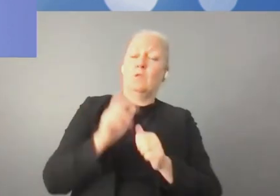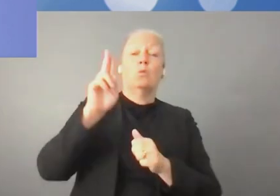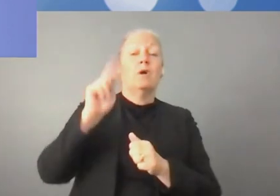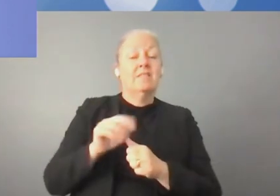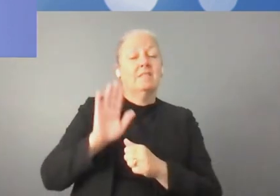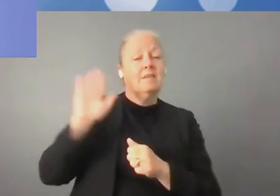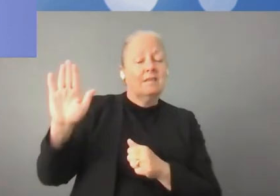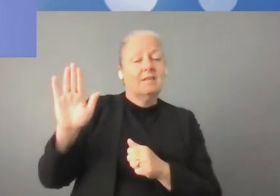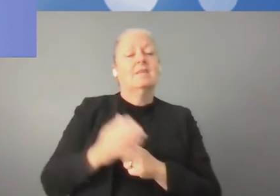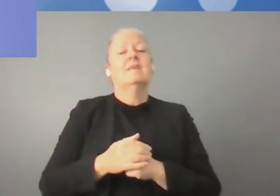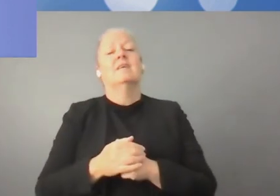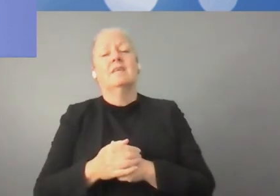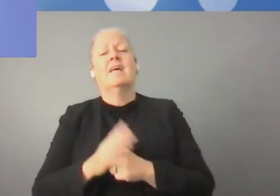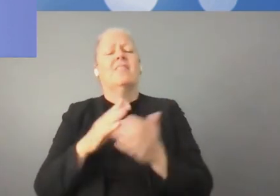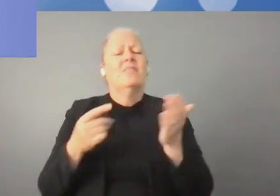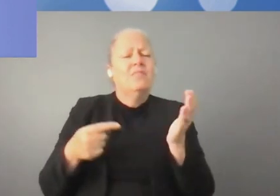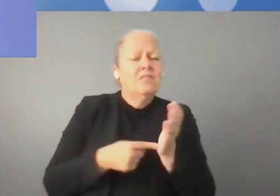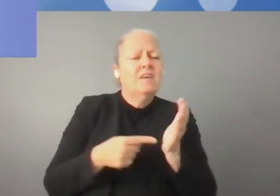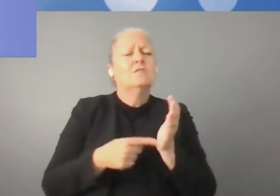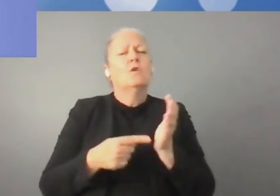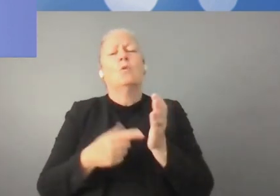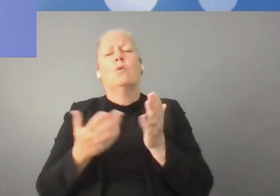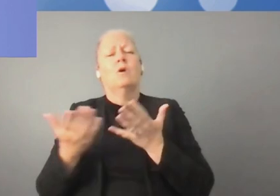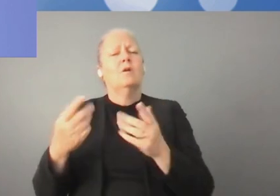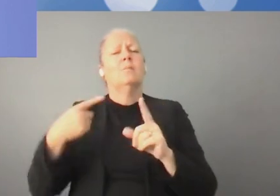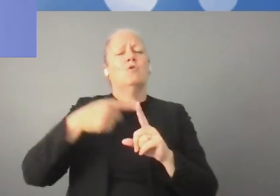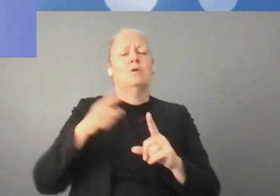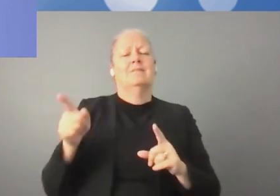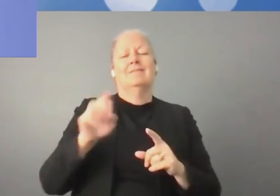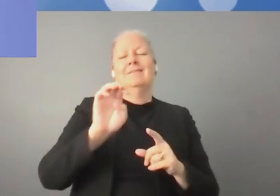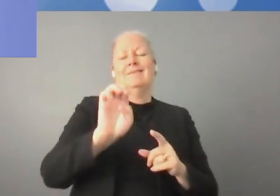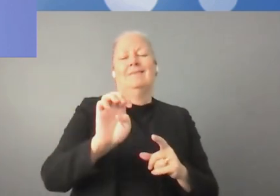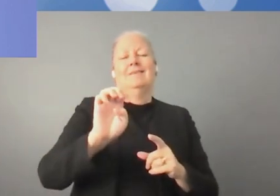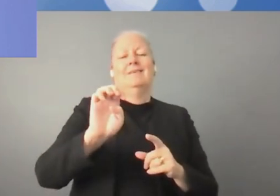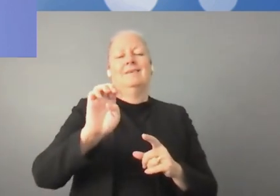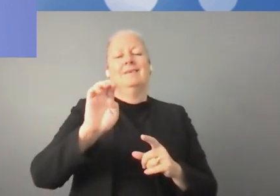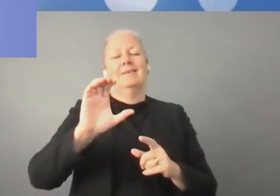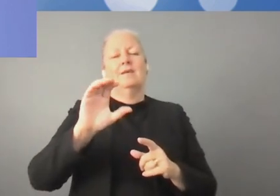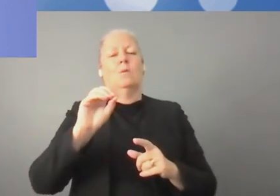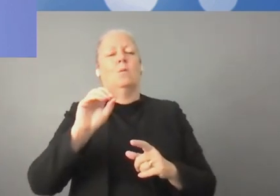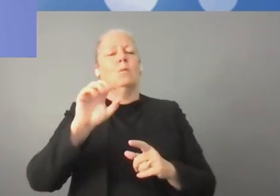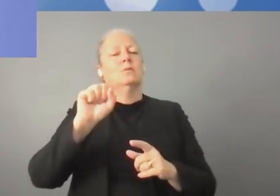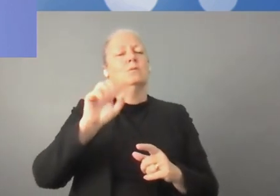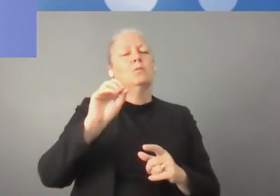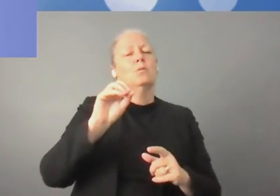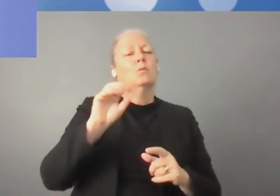à nous impliquer dans ces efforts internationaux et très certainement en coopération avec